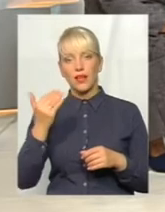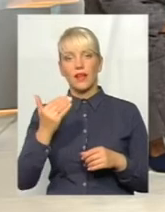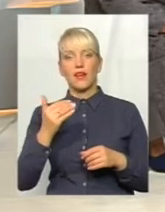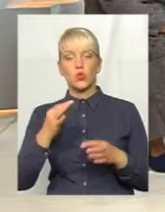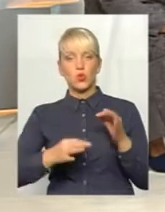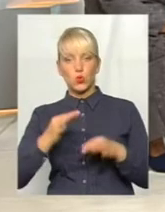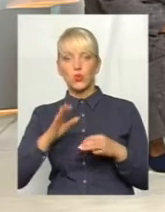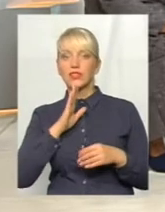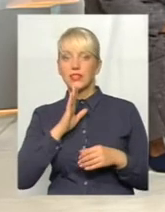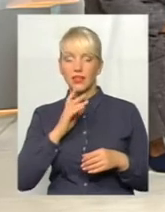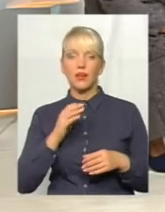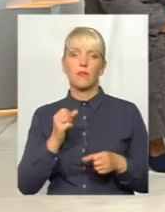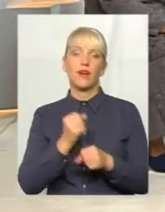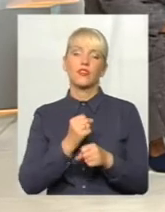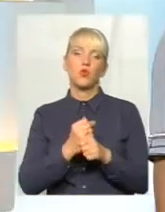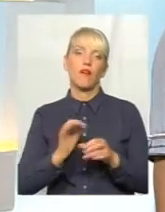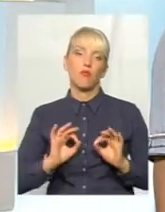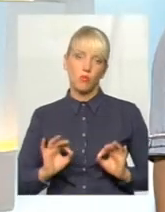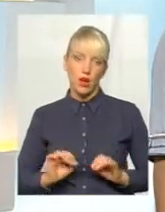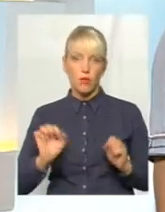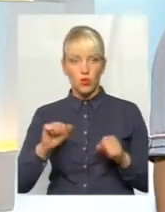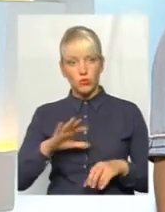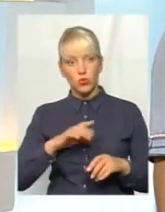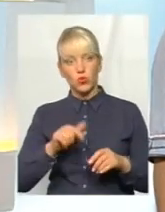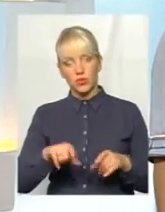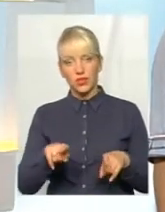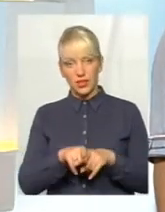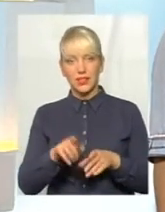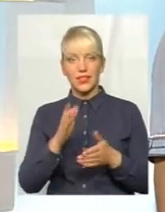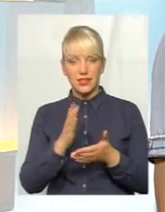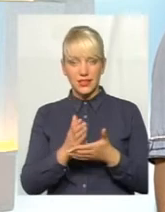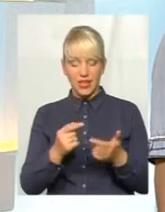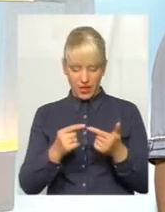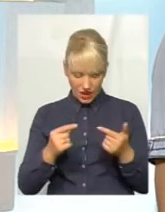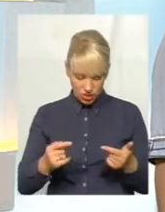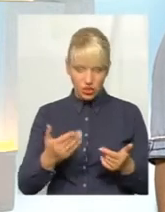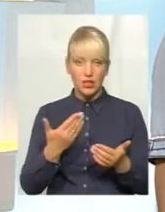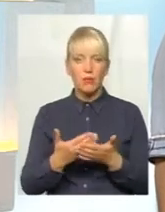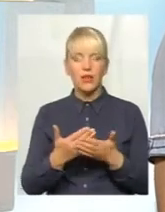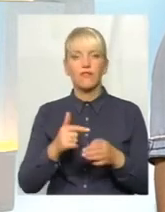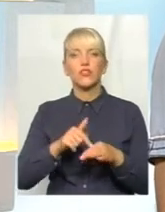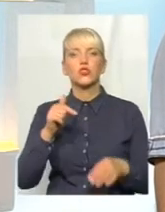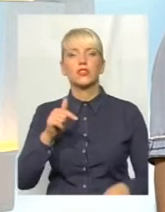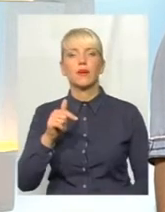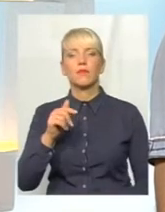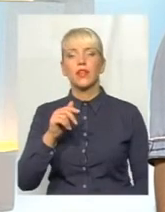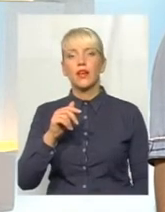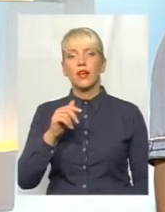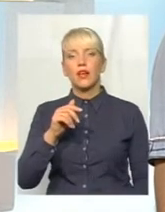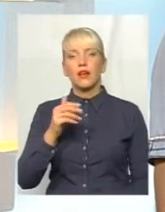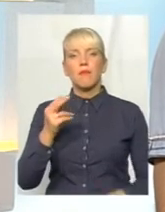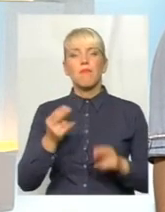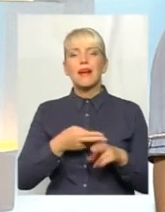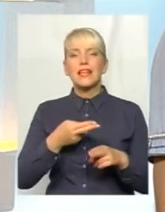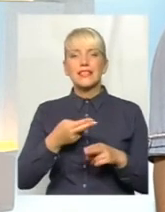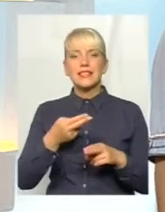є факт. Можливо, тут також є певні речі, що і відчуття якоїсь безкарності у людини є.